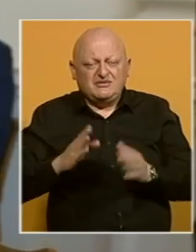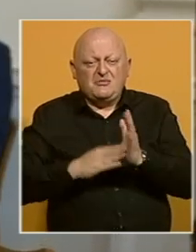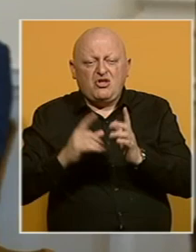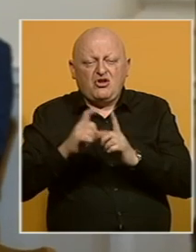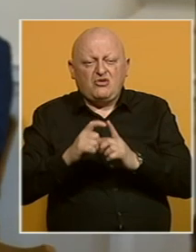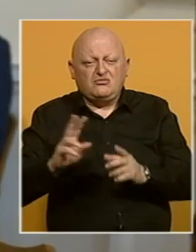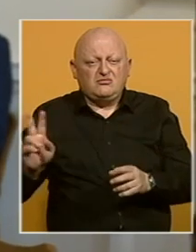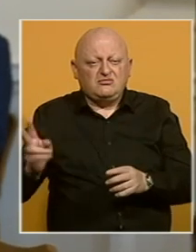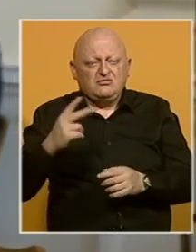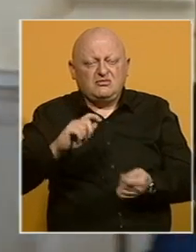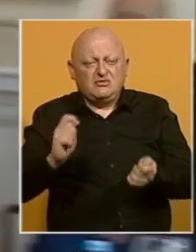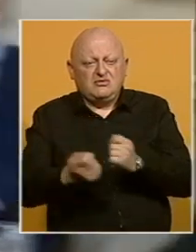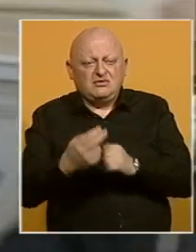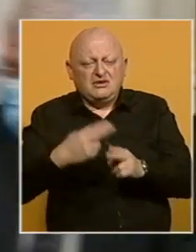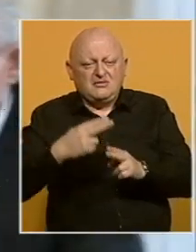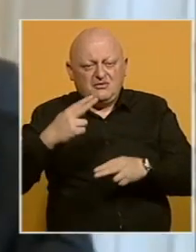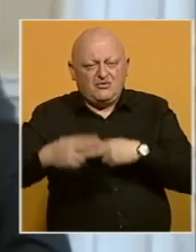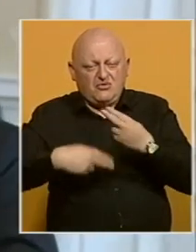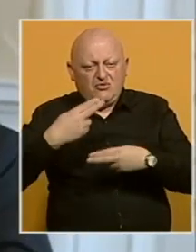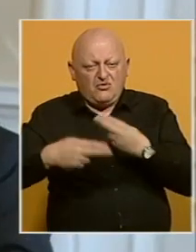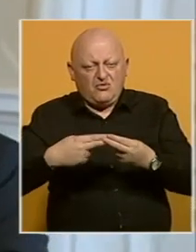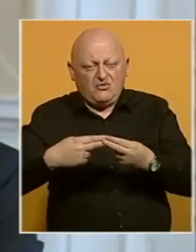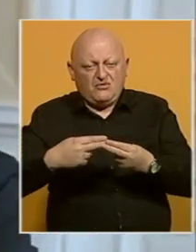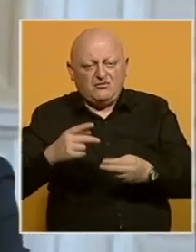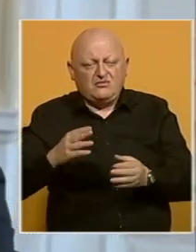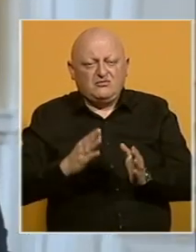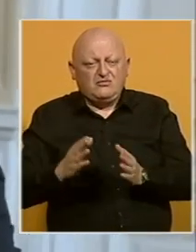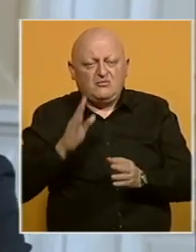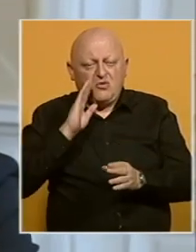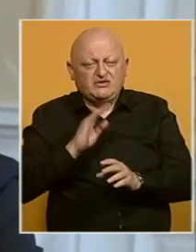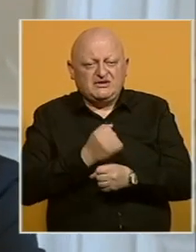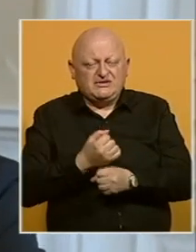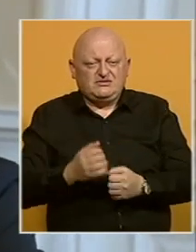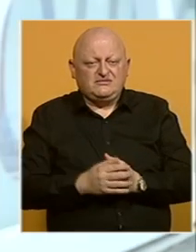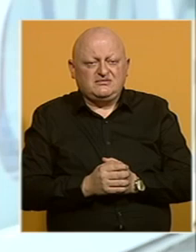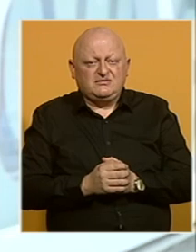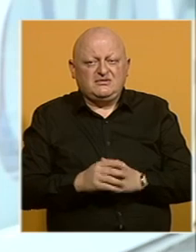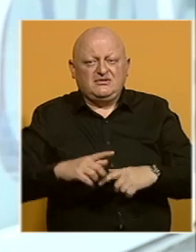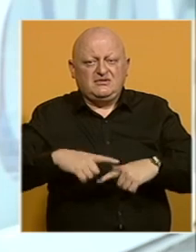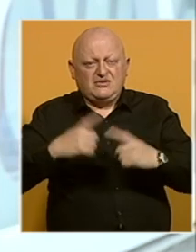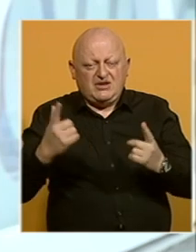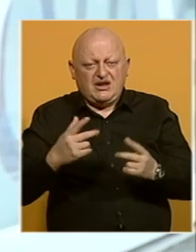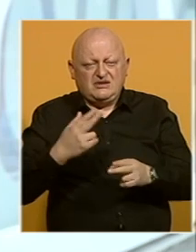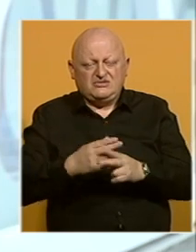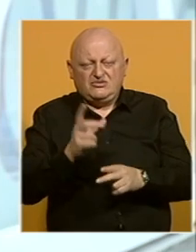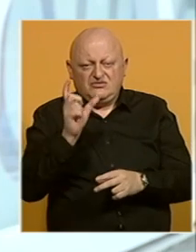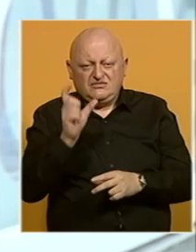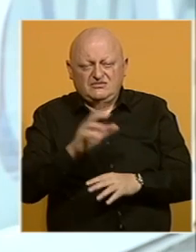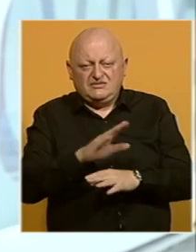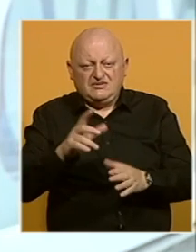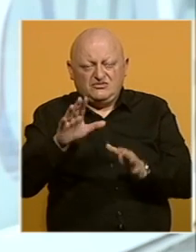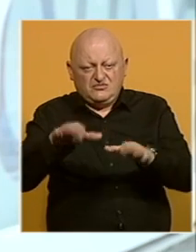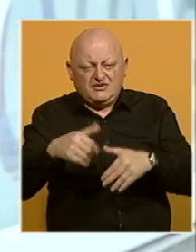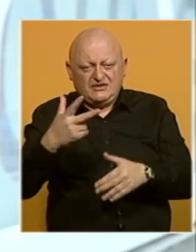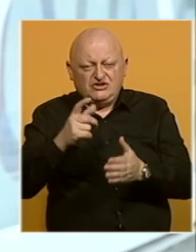već pozvao na izmjenu imena Komisije za NATO integracioni proces Bosne i Hercegovine. Jasno je definirano, i to su prihvatila sva tri